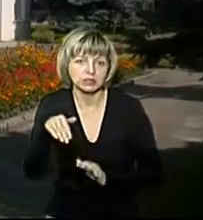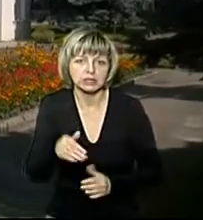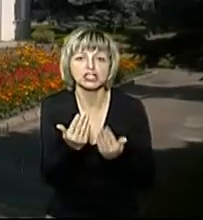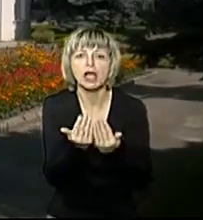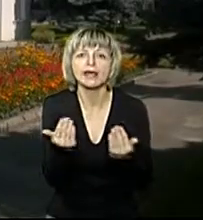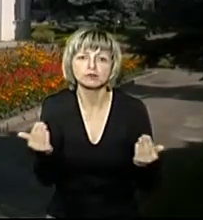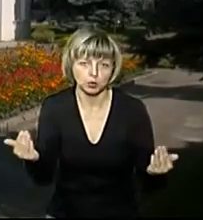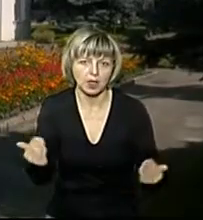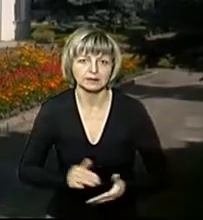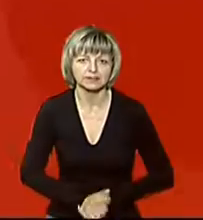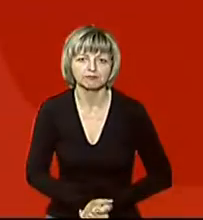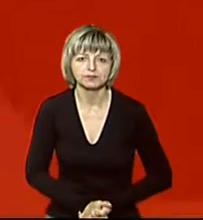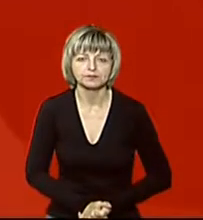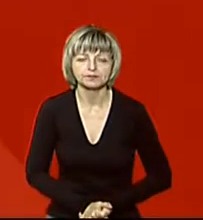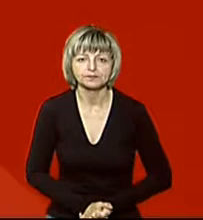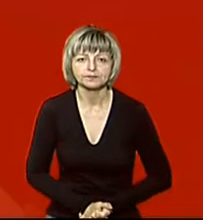експонатів.